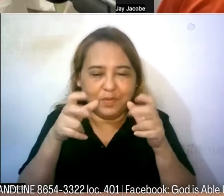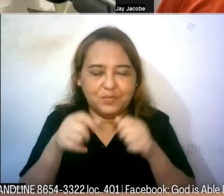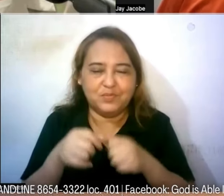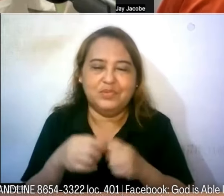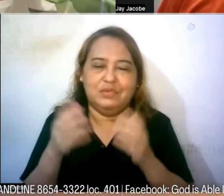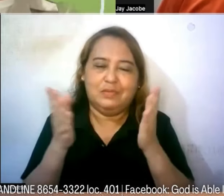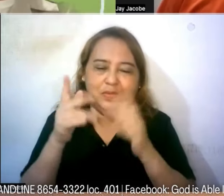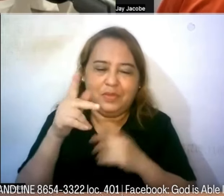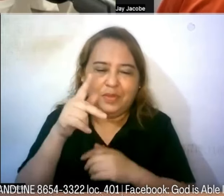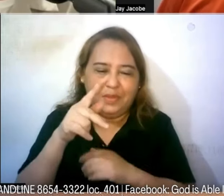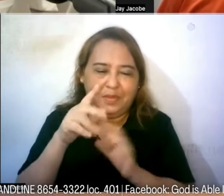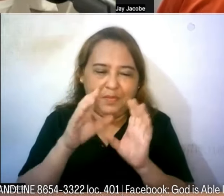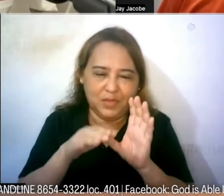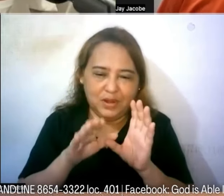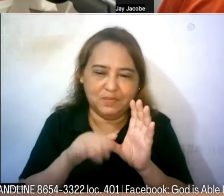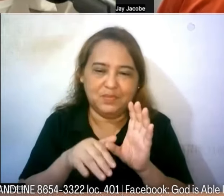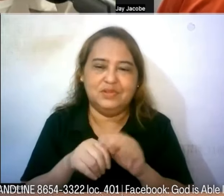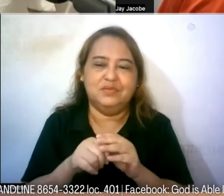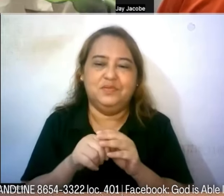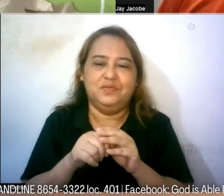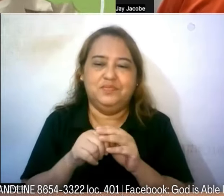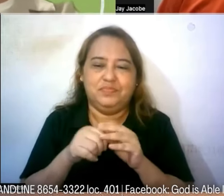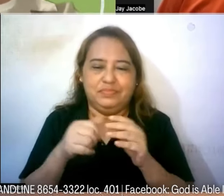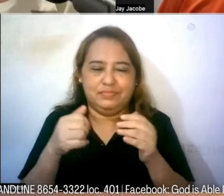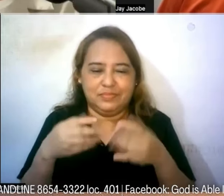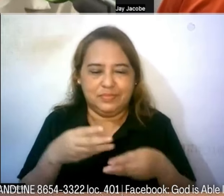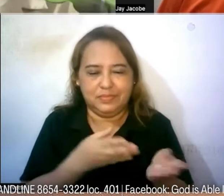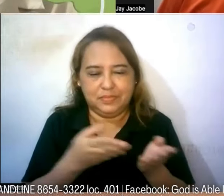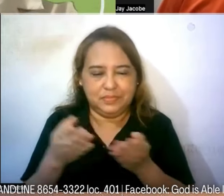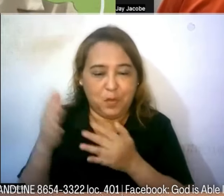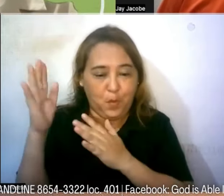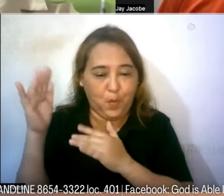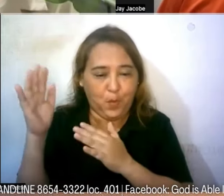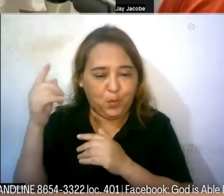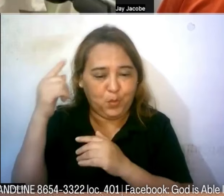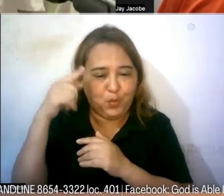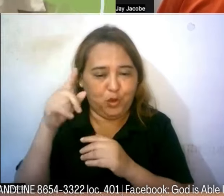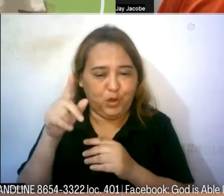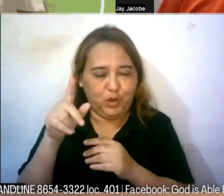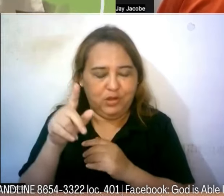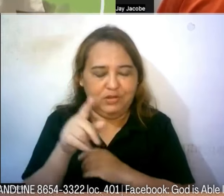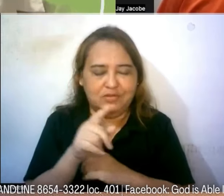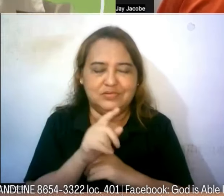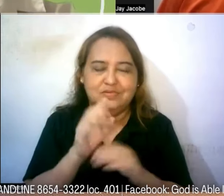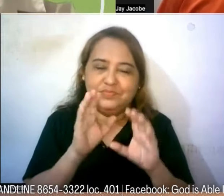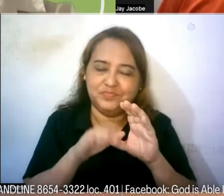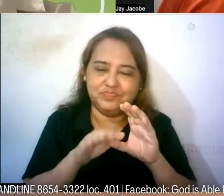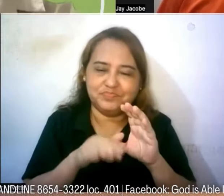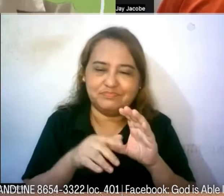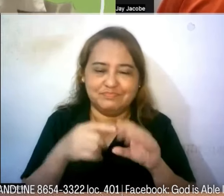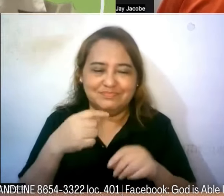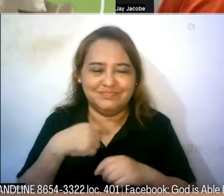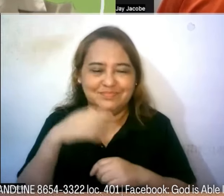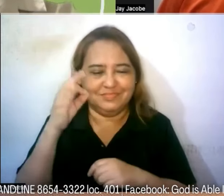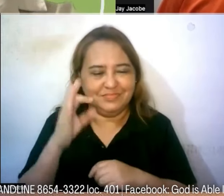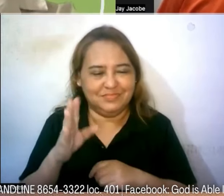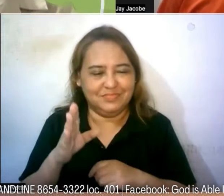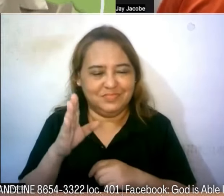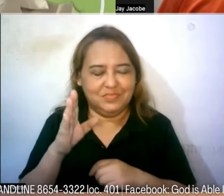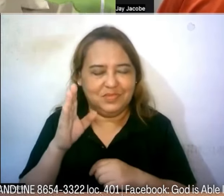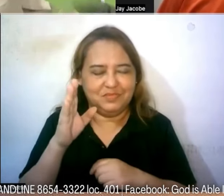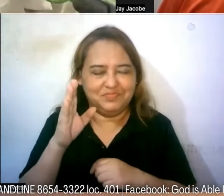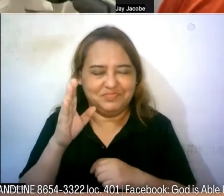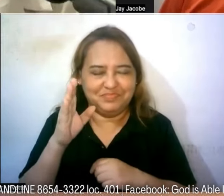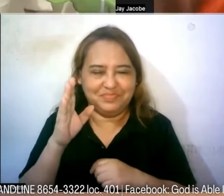PWD lamang atin po namin katatagan at pag-asa sa mga Pilipino PWD muli ako po si Brother Paulo Sanchez